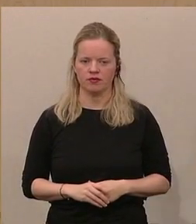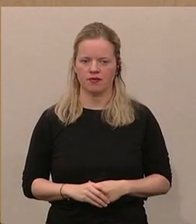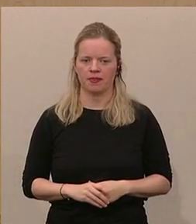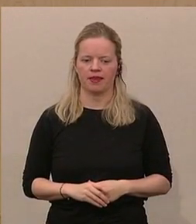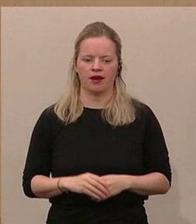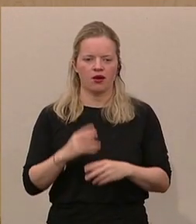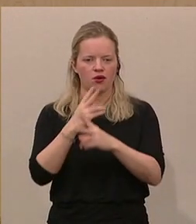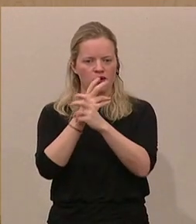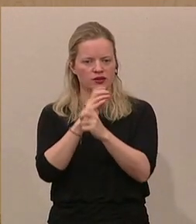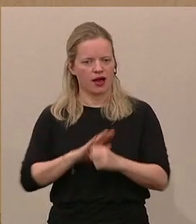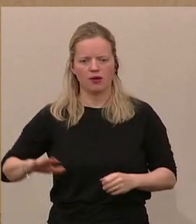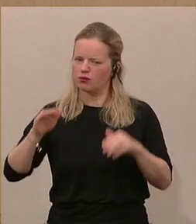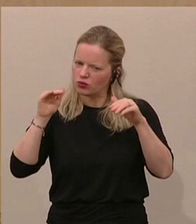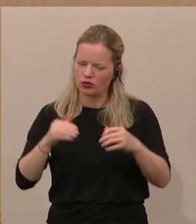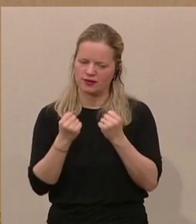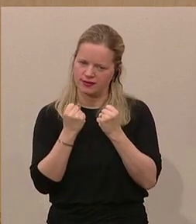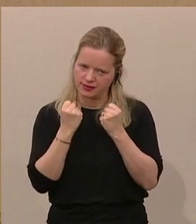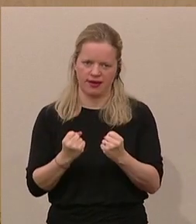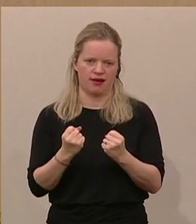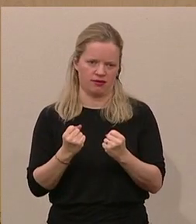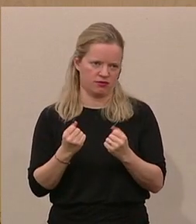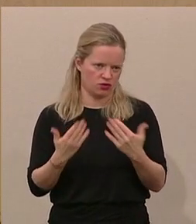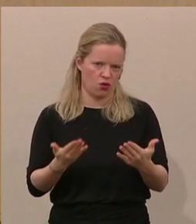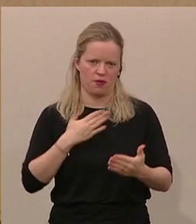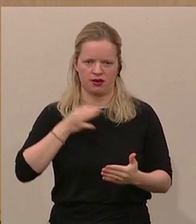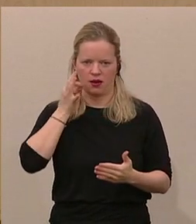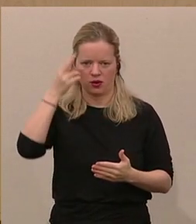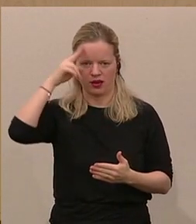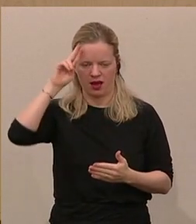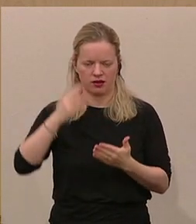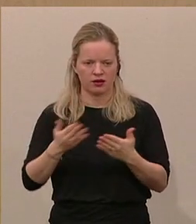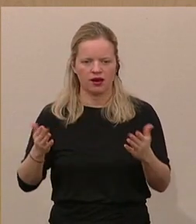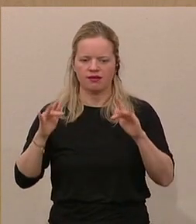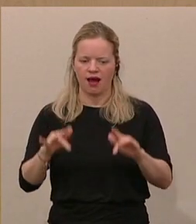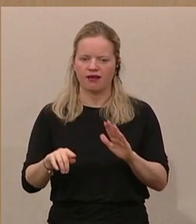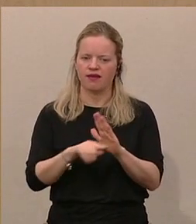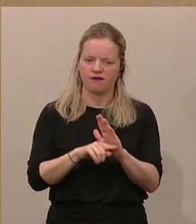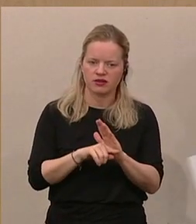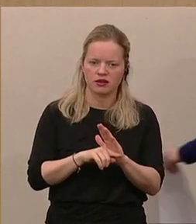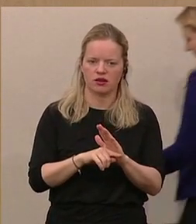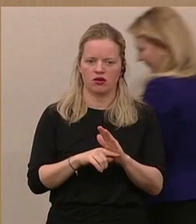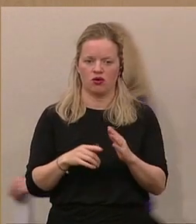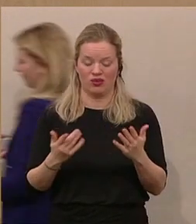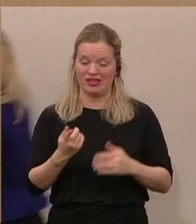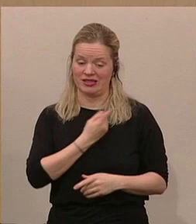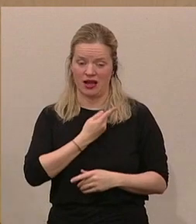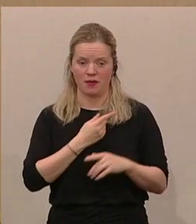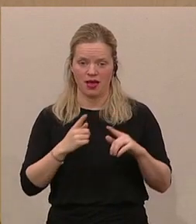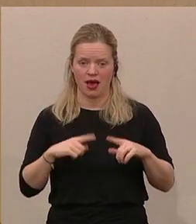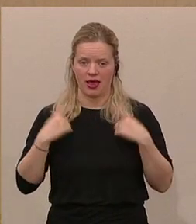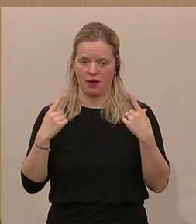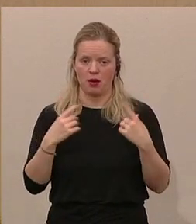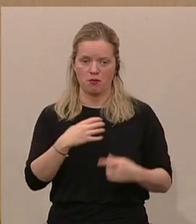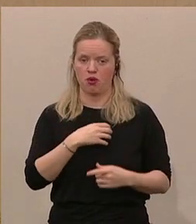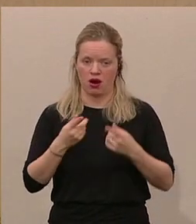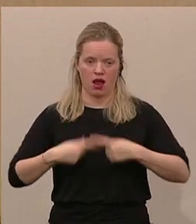Land wie Österreich sicherstellen können. Die Defizite, die es hier gibt, und diese erlebe ich im